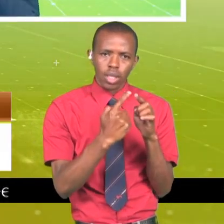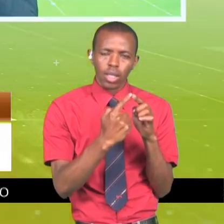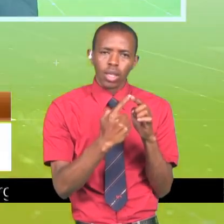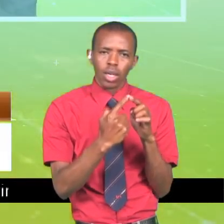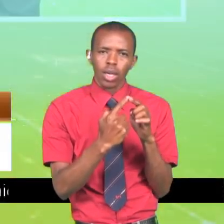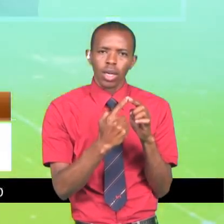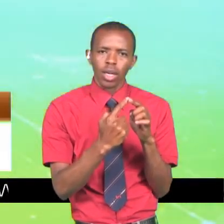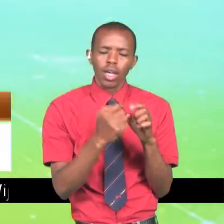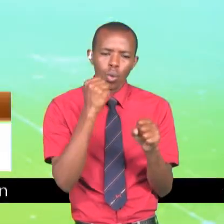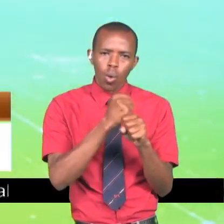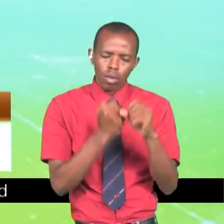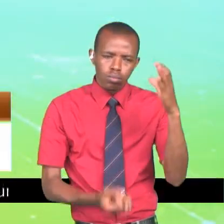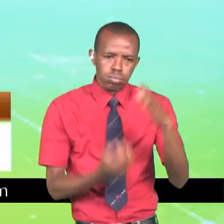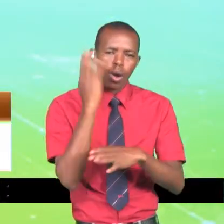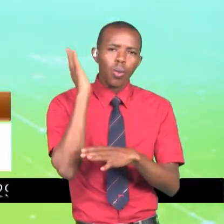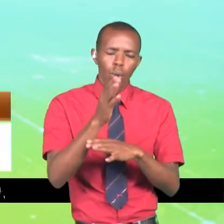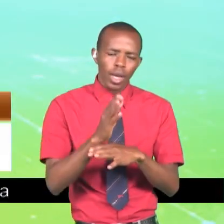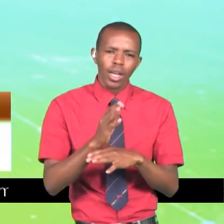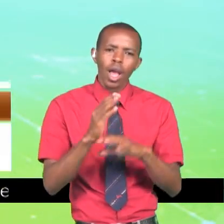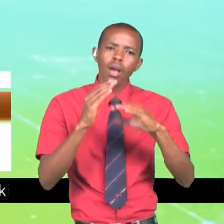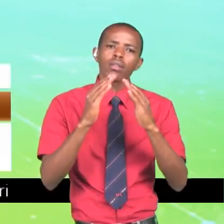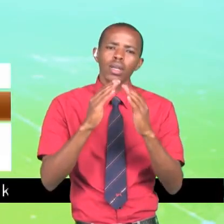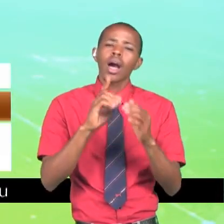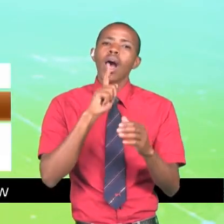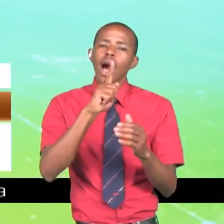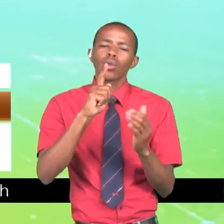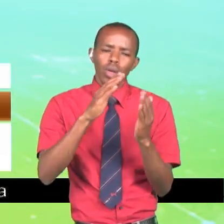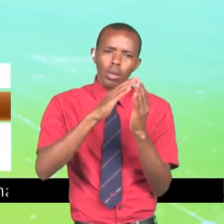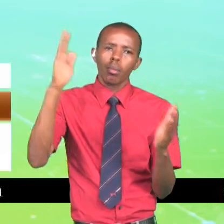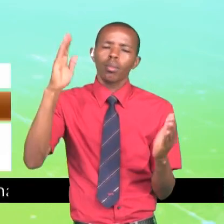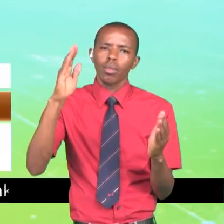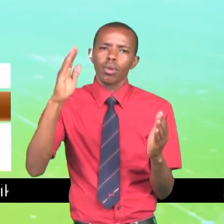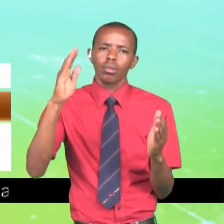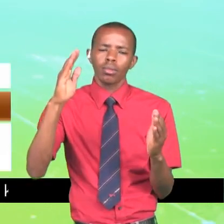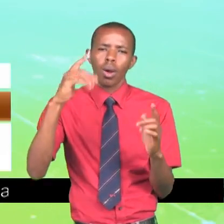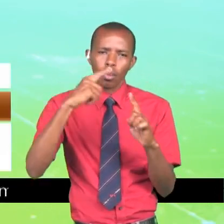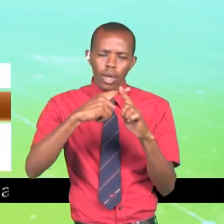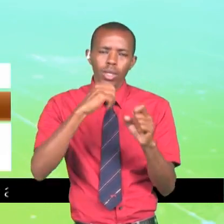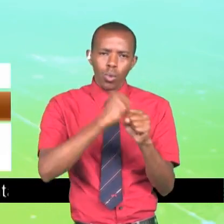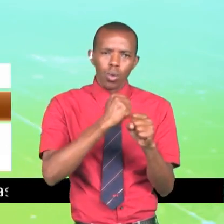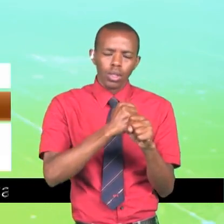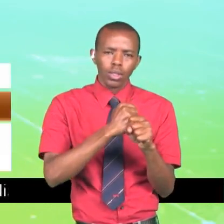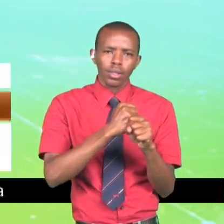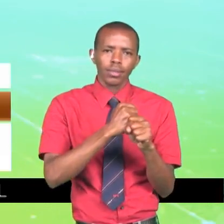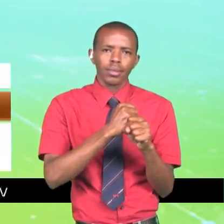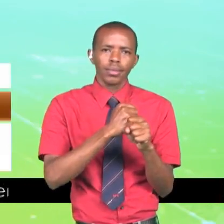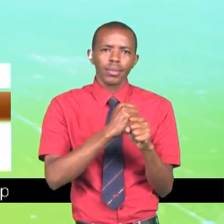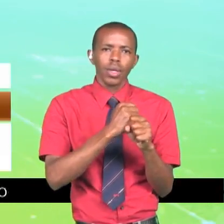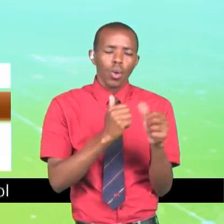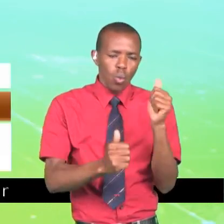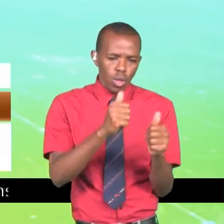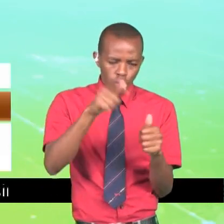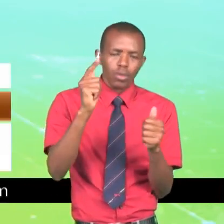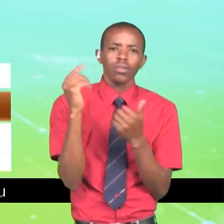ina create employment more than 100 plus. Zile kazi ambazo zilikuwa zinafaa, ama zile ambazo walikuwa